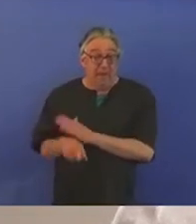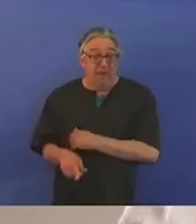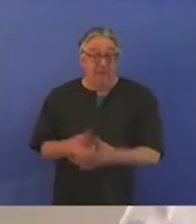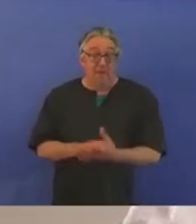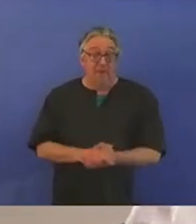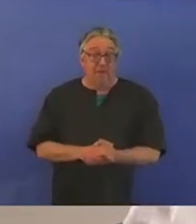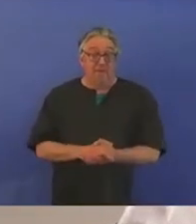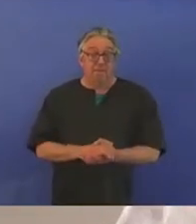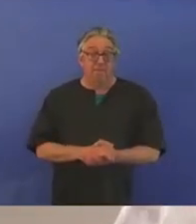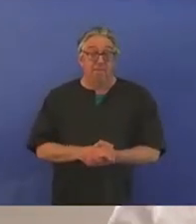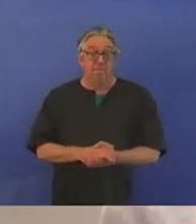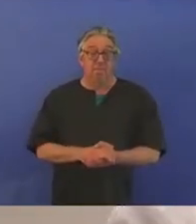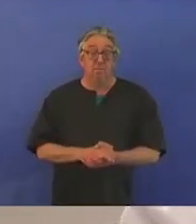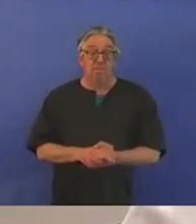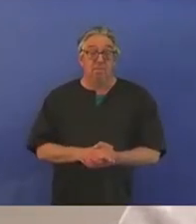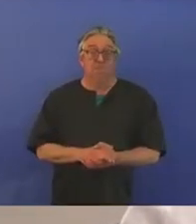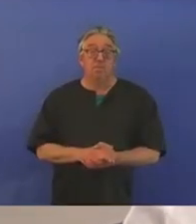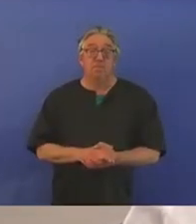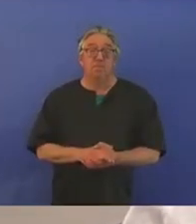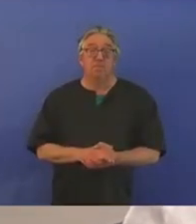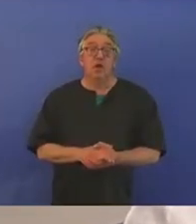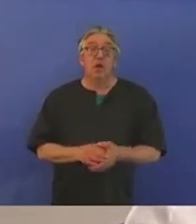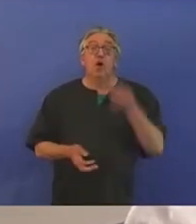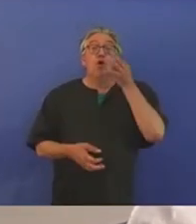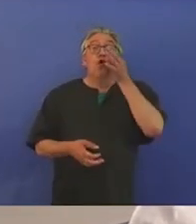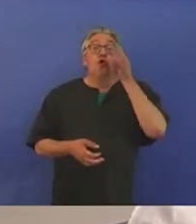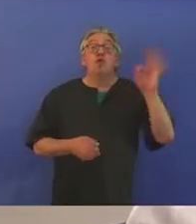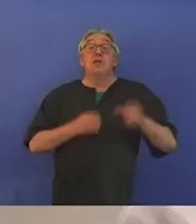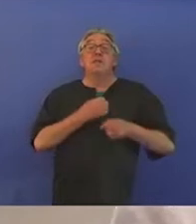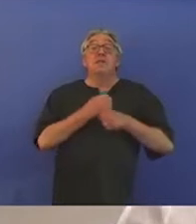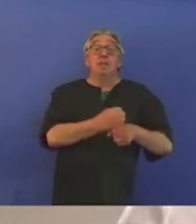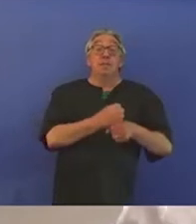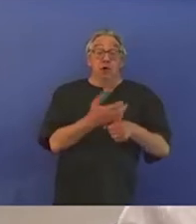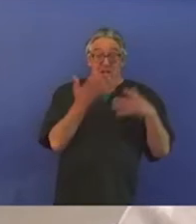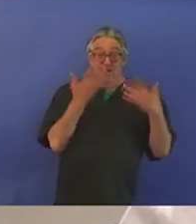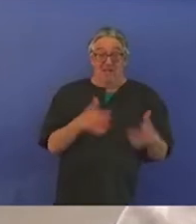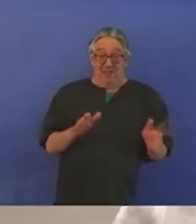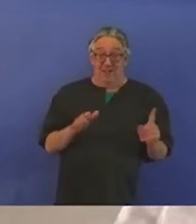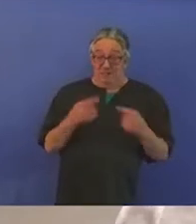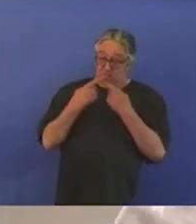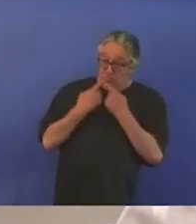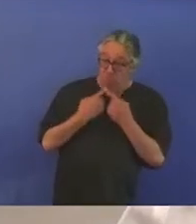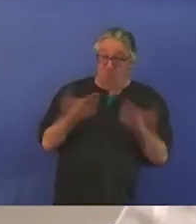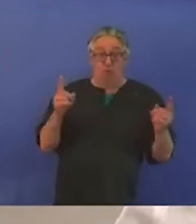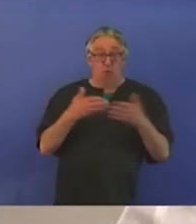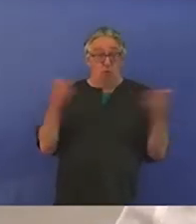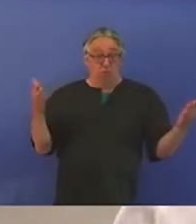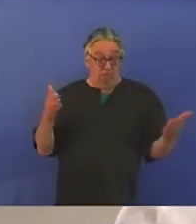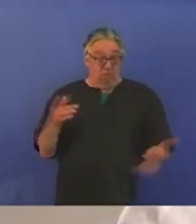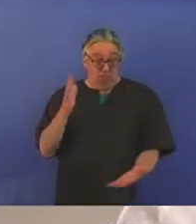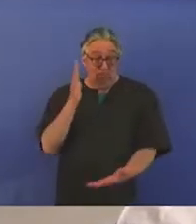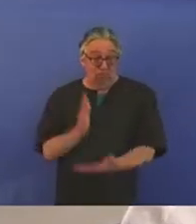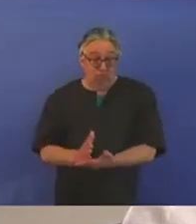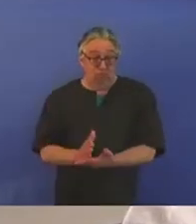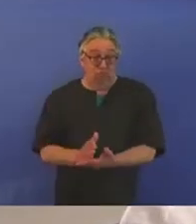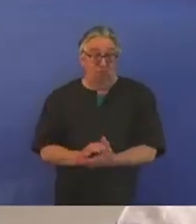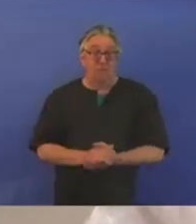souffrance du présent par la violence colonisatrice en Armédie Occidentale sous occupation dans un quotidien de turquification forcée et